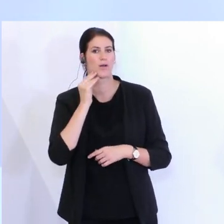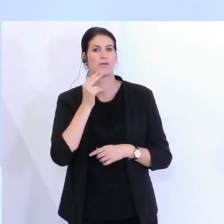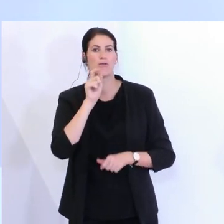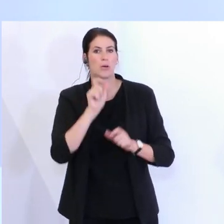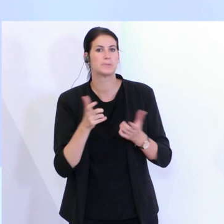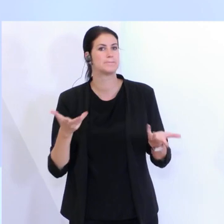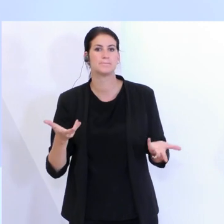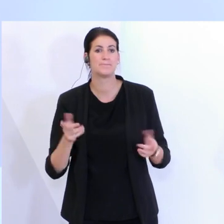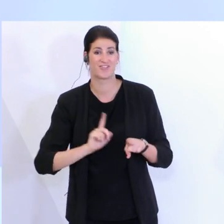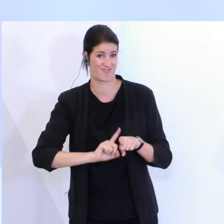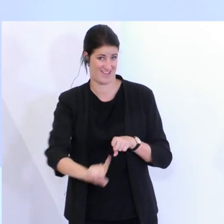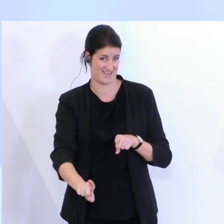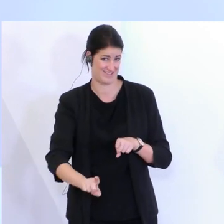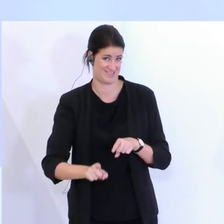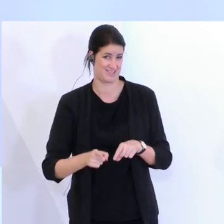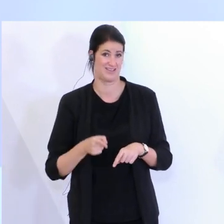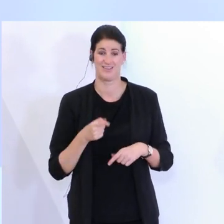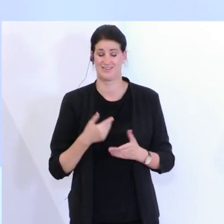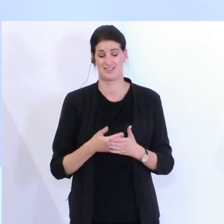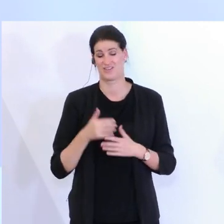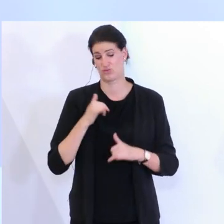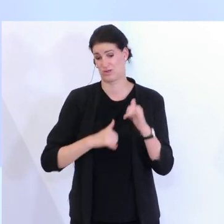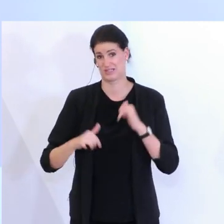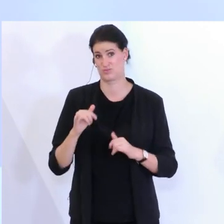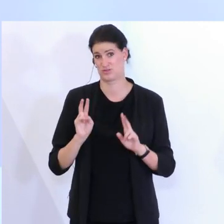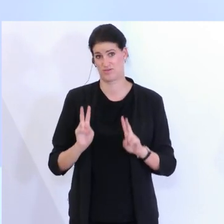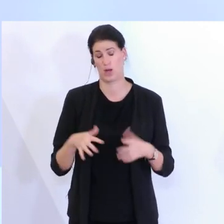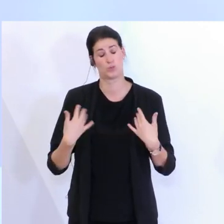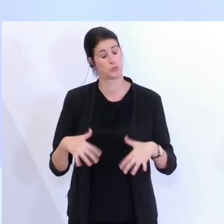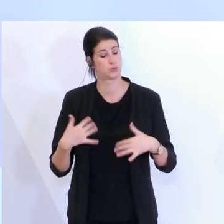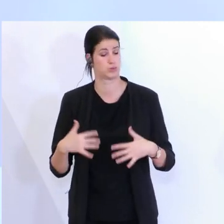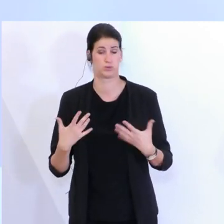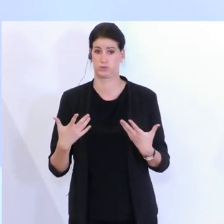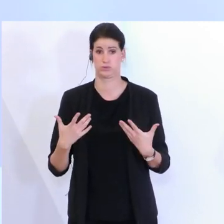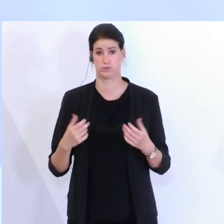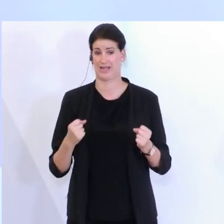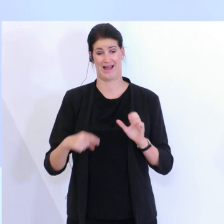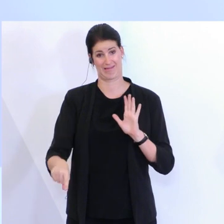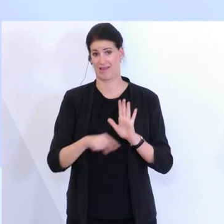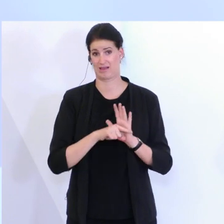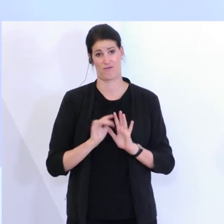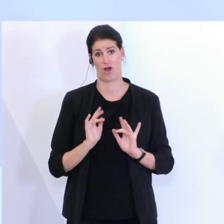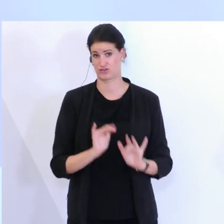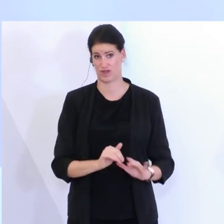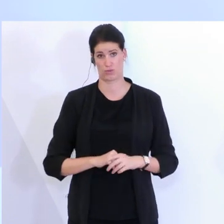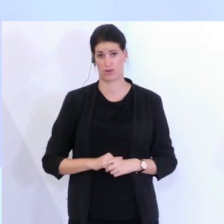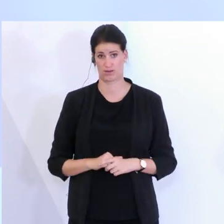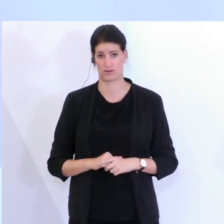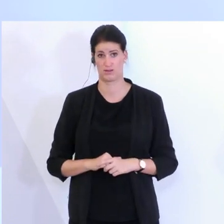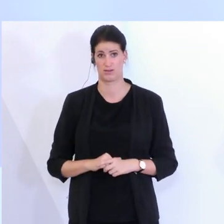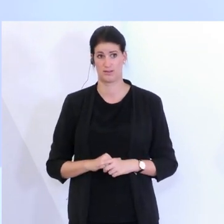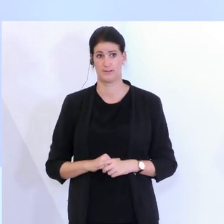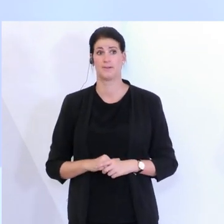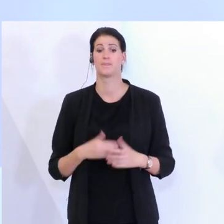reißt uns wirklich ein massives Loch in den Tourismus. Und da versuchen wir natürlich auch jetzt mit der